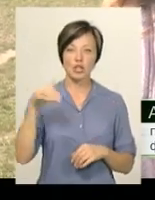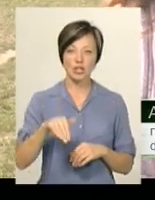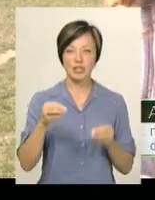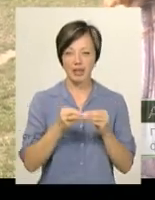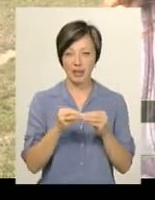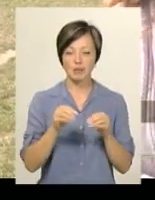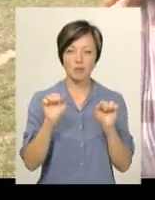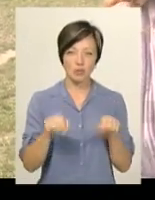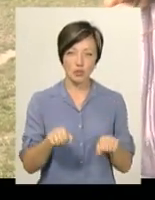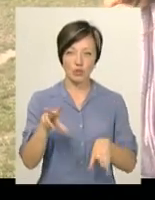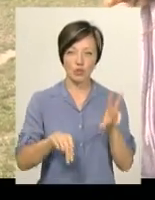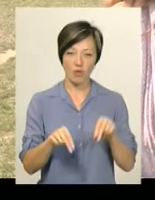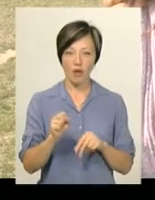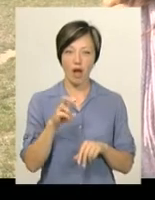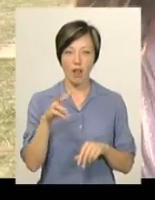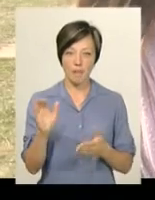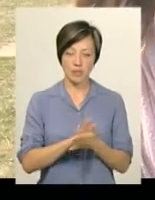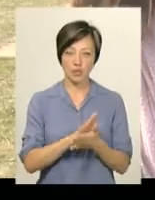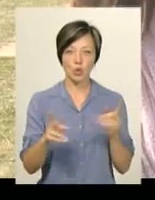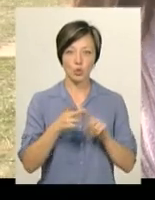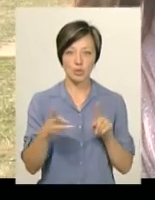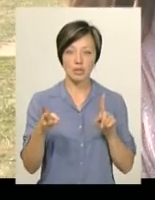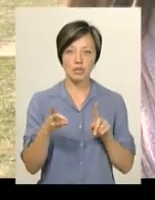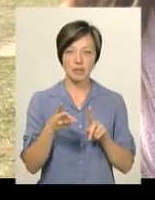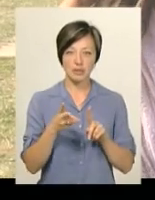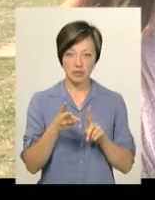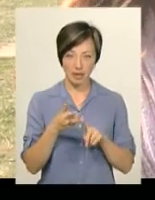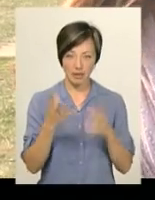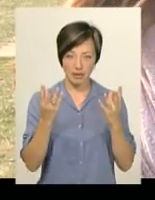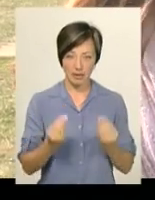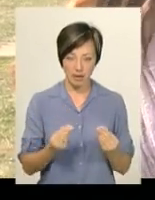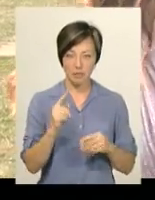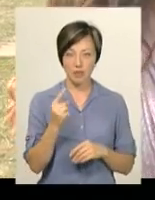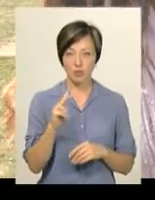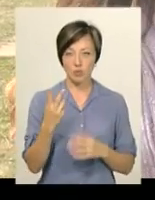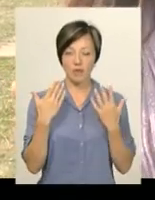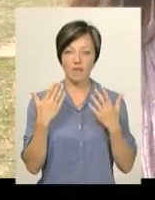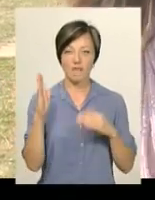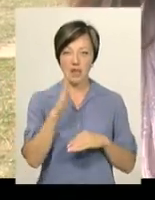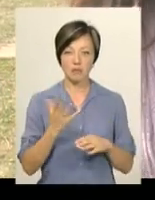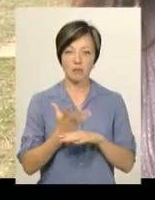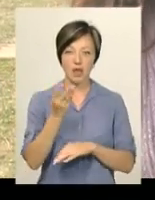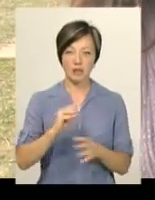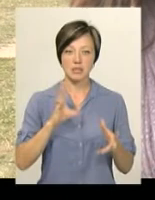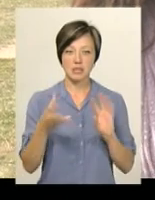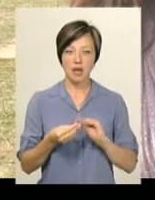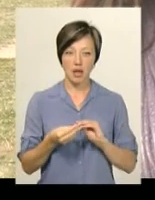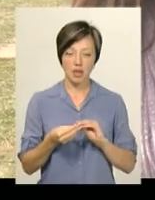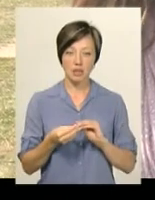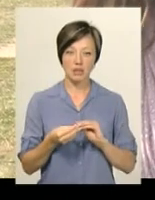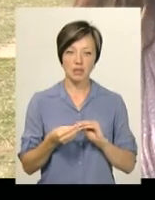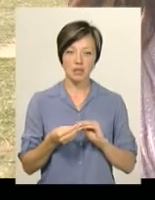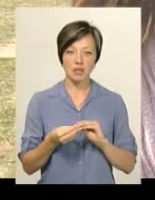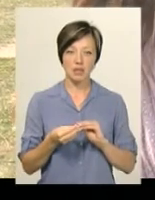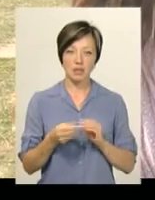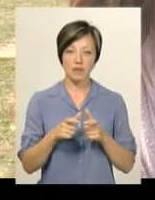десять ми зможемо сьогодні розраховувати, адже безкоштовно. Друге та перше вересня, вихідні дні, вони у нас будуть платні. Загальний квиточок коштує